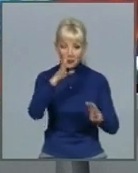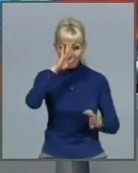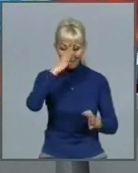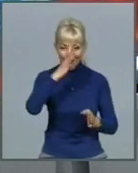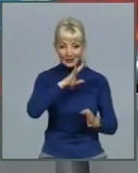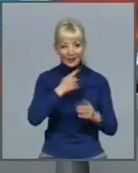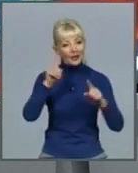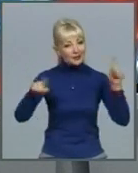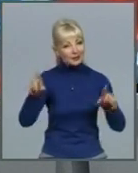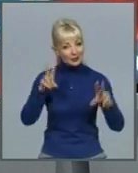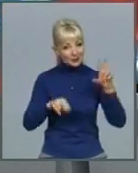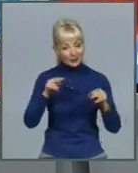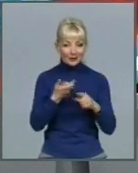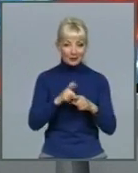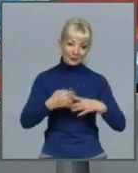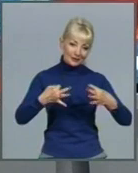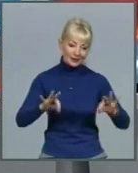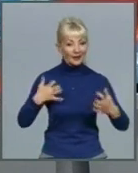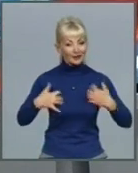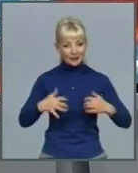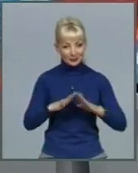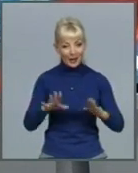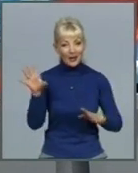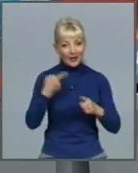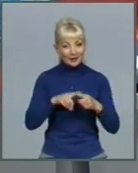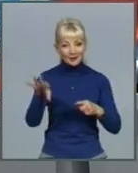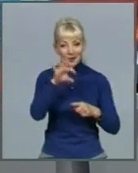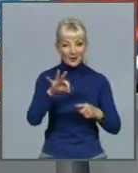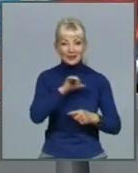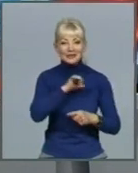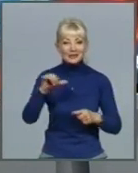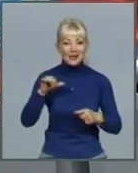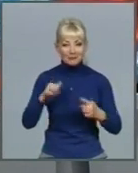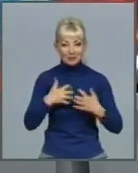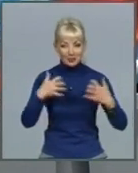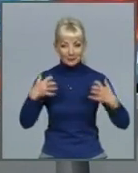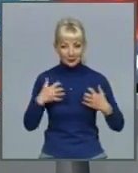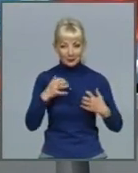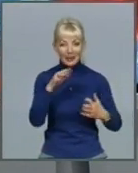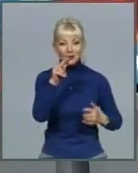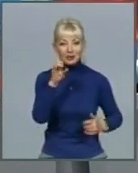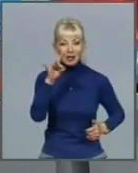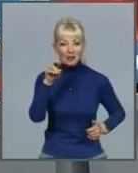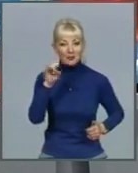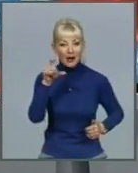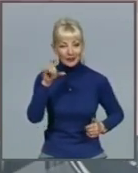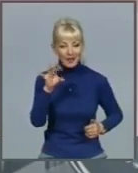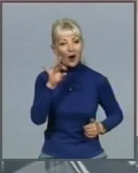дуже повільними і неспішними. Все це про найбронюваніших у світі рептилій чи репах. Власне, саме про них далі.